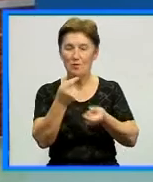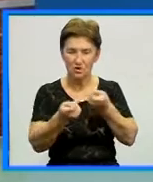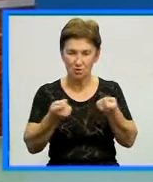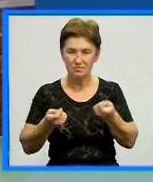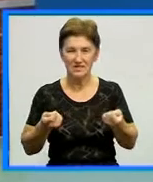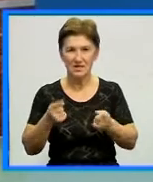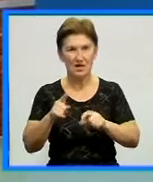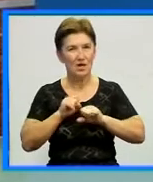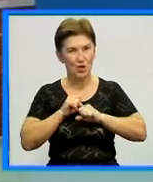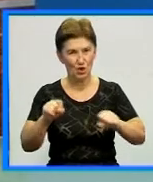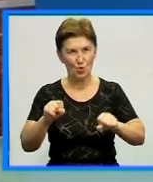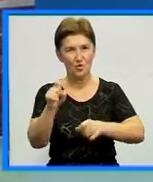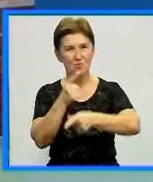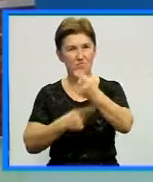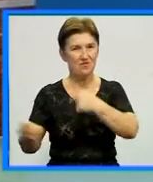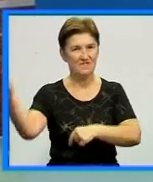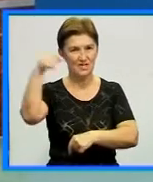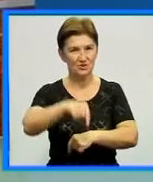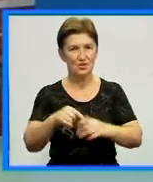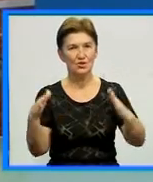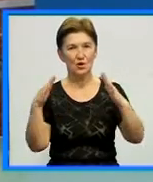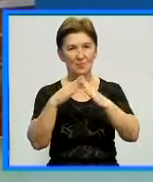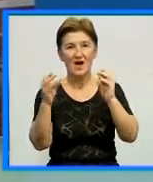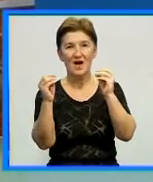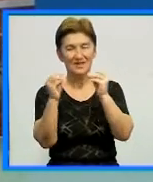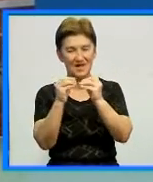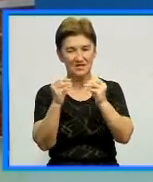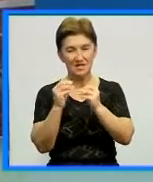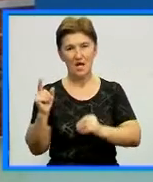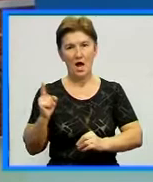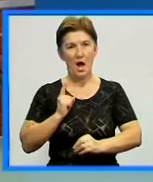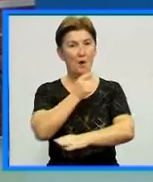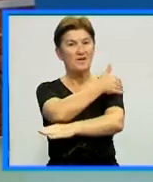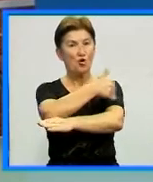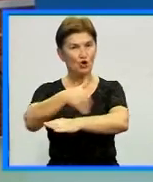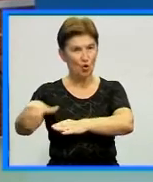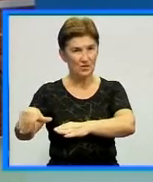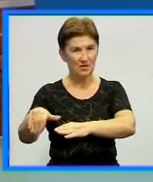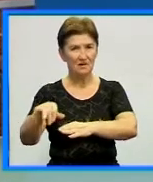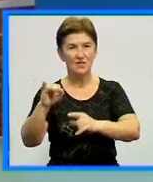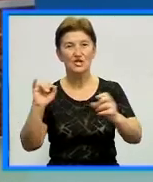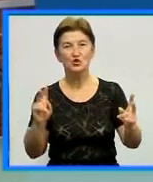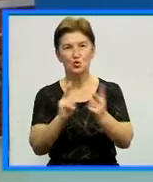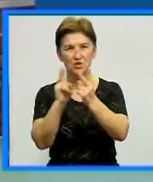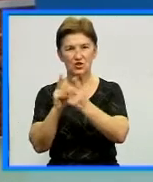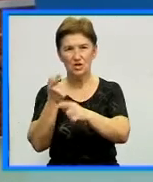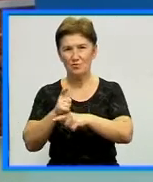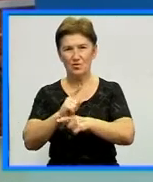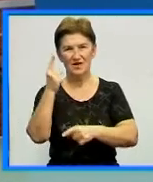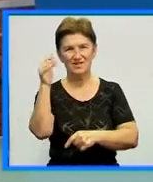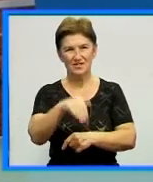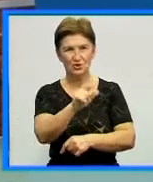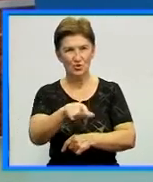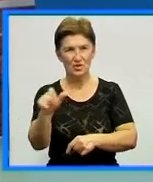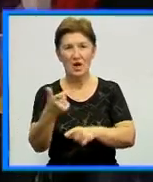Герої повертаються. До думу із зони АТО повернулися десятеро прикордонників та розвідників. Героїв-земляків зустрічали понад тисячу кіровограців,